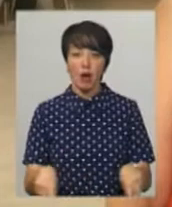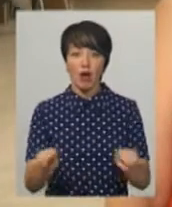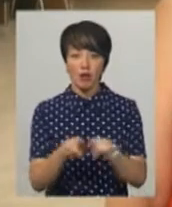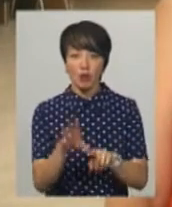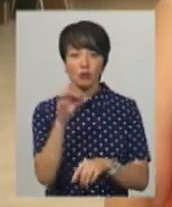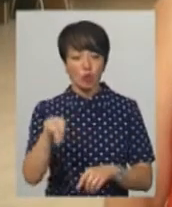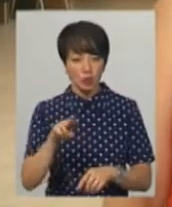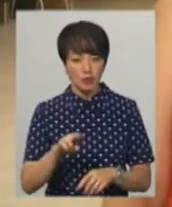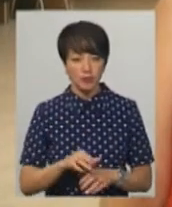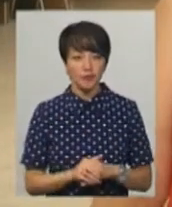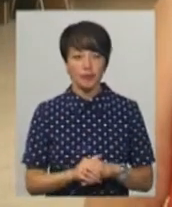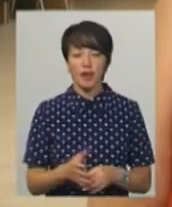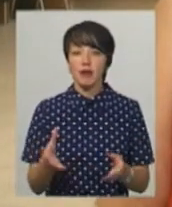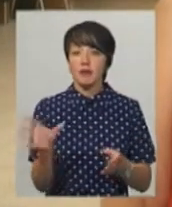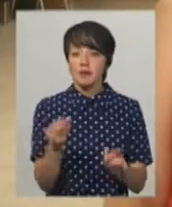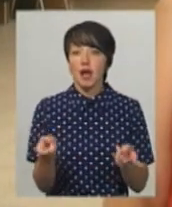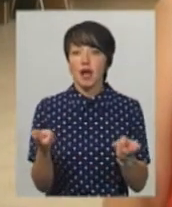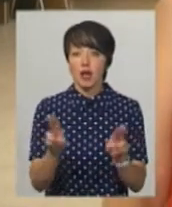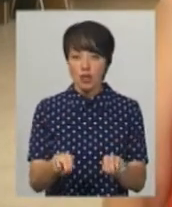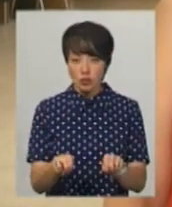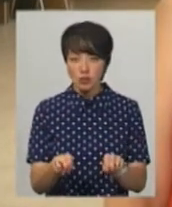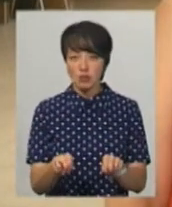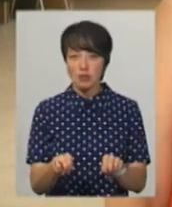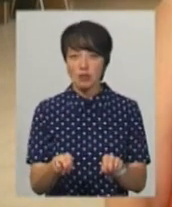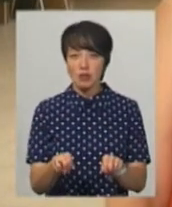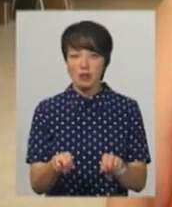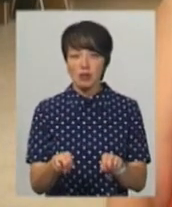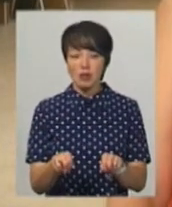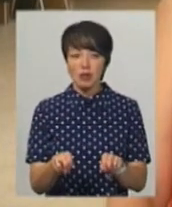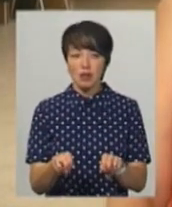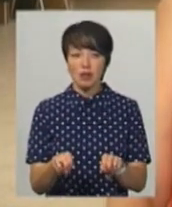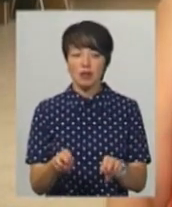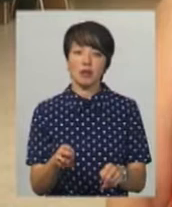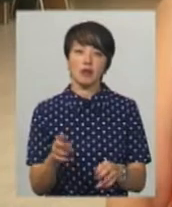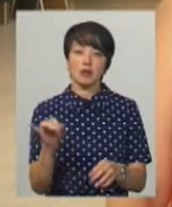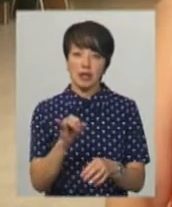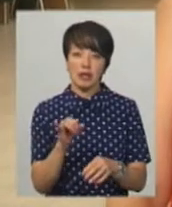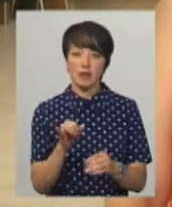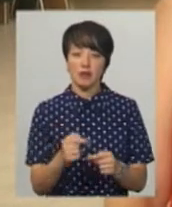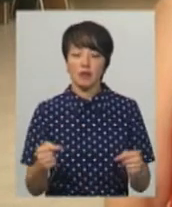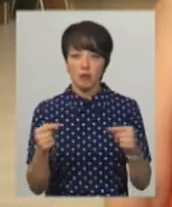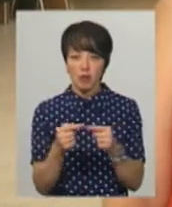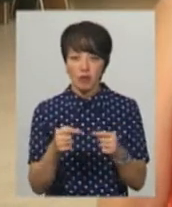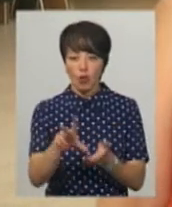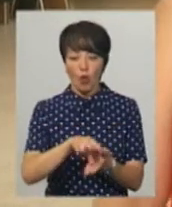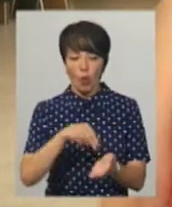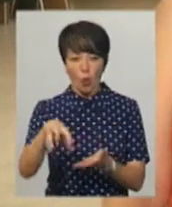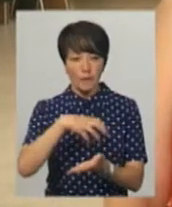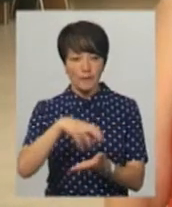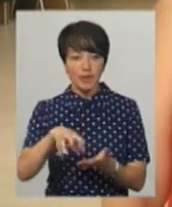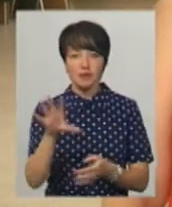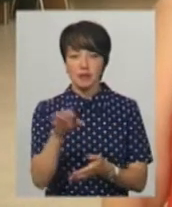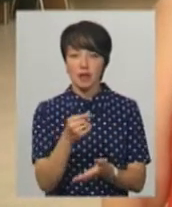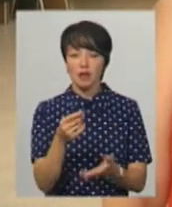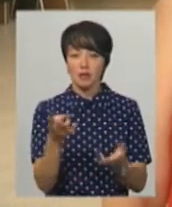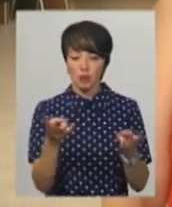ідентифікаційний код. Все решту, а це обланочок позовної заяви ми надаємо і відповідно знімаємо копію усіх необхідних